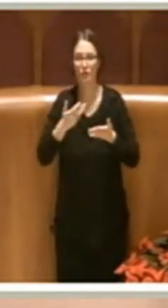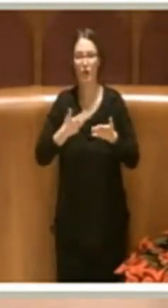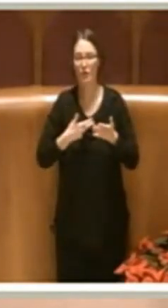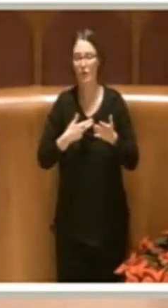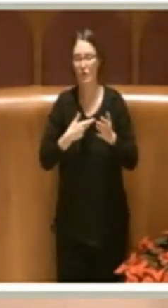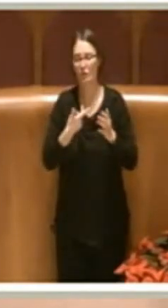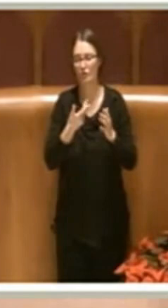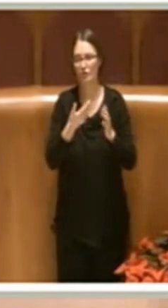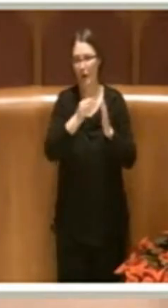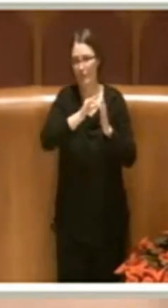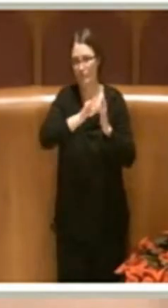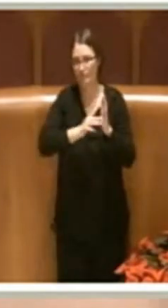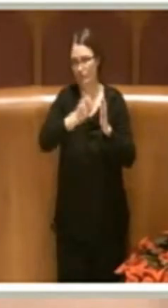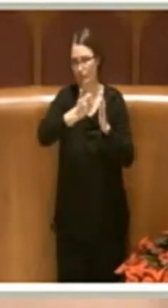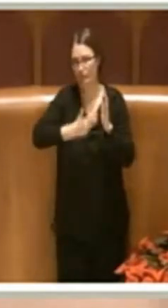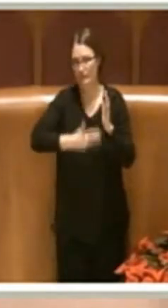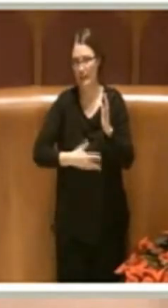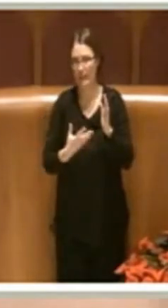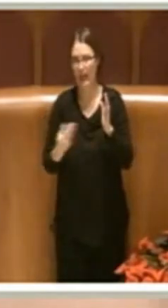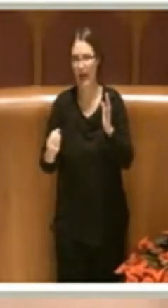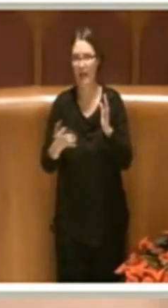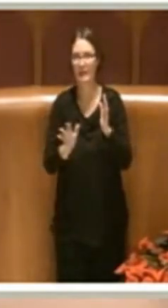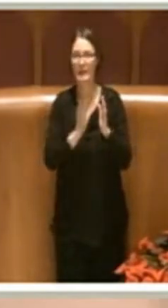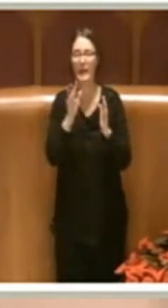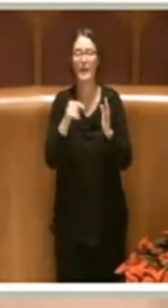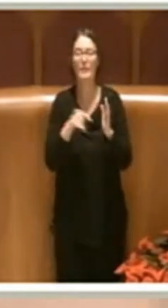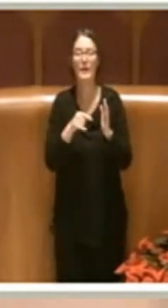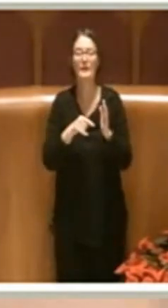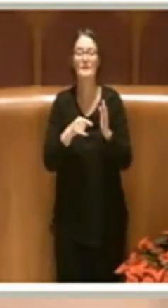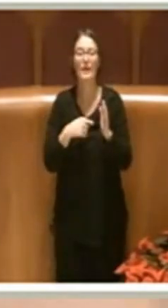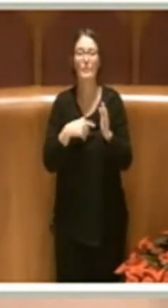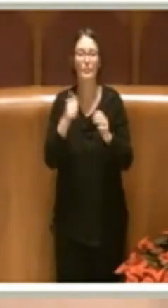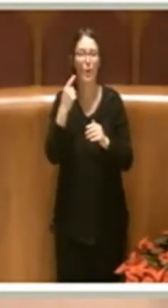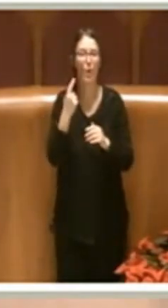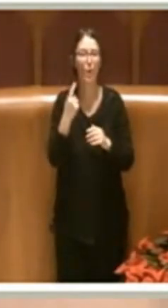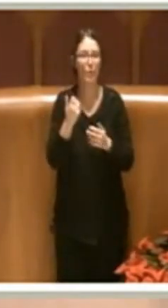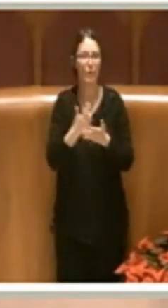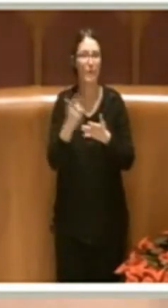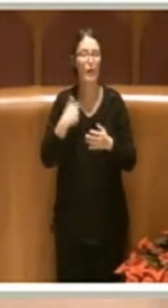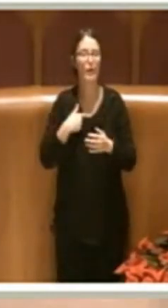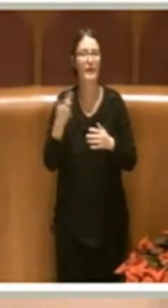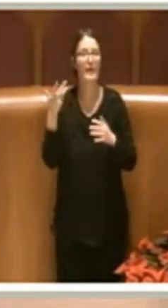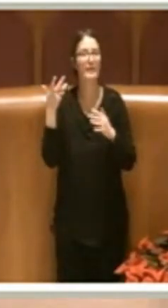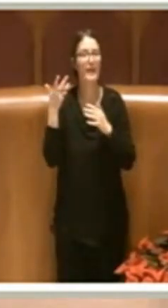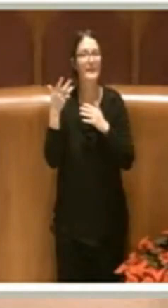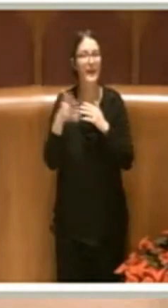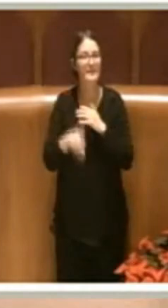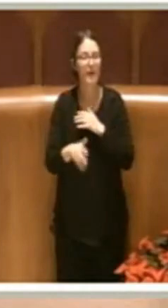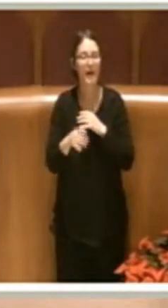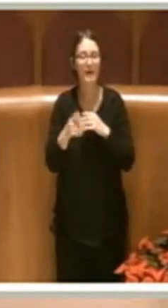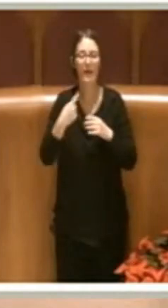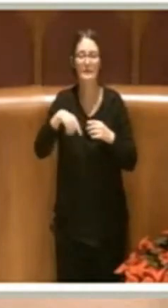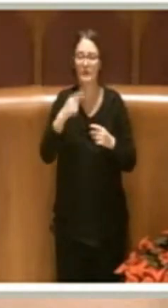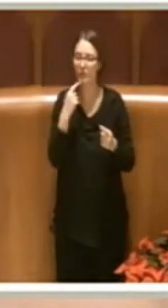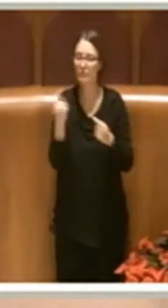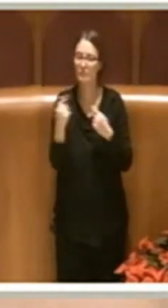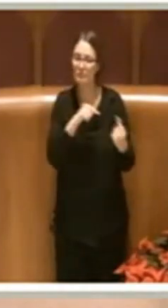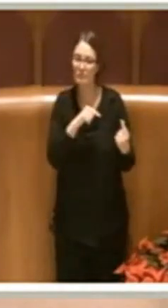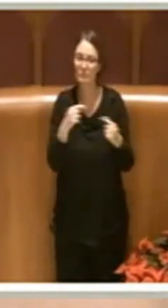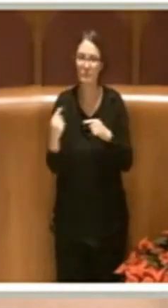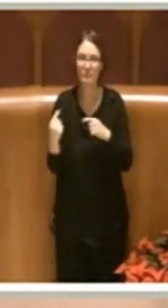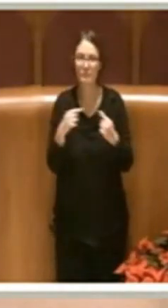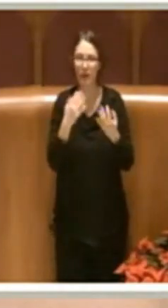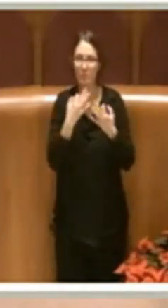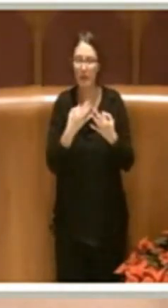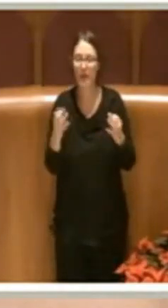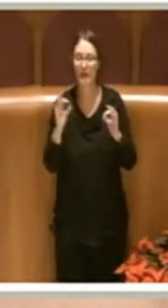altri aspetti. Per esempio, anche quello della trasferenza. Noi abbiamo dibattuto a lungo cercare dei siti di